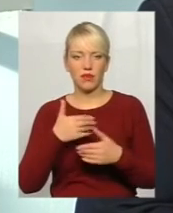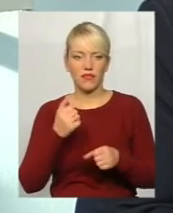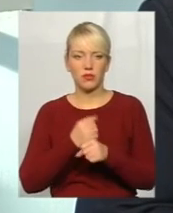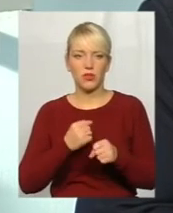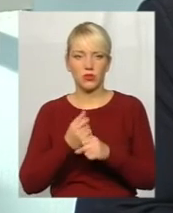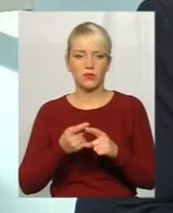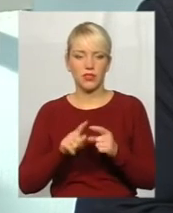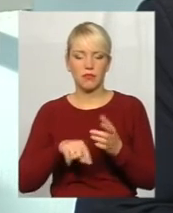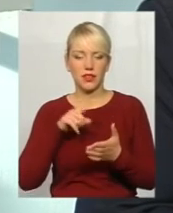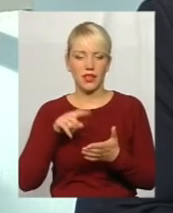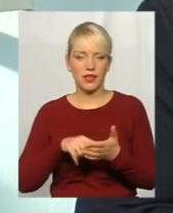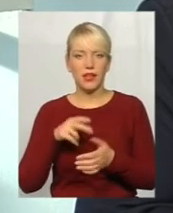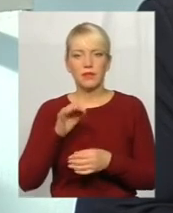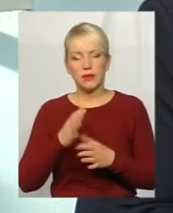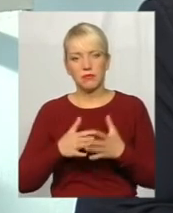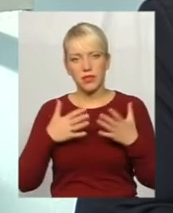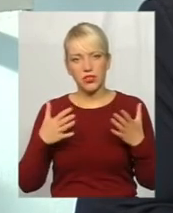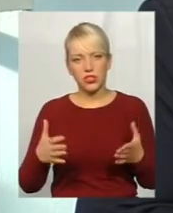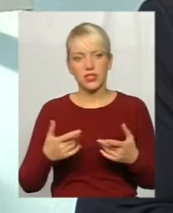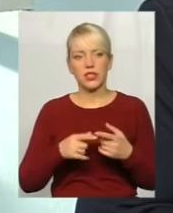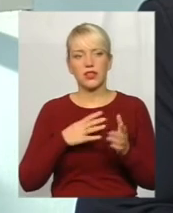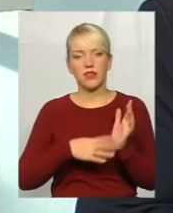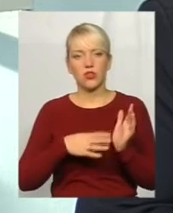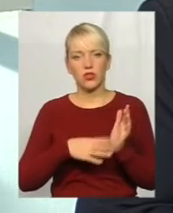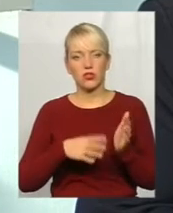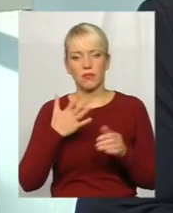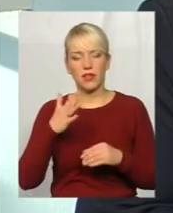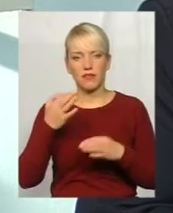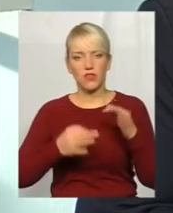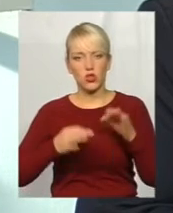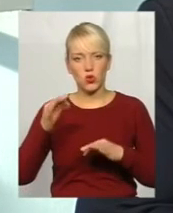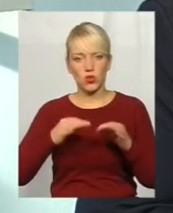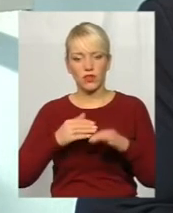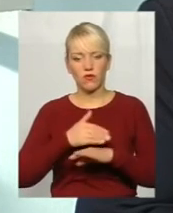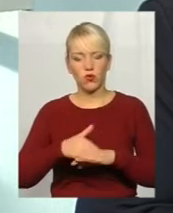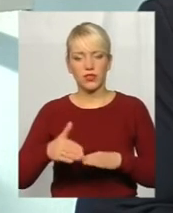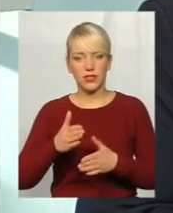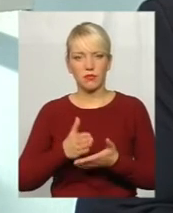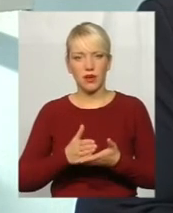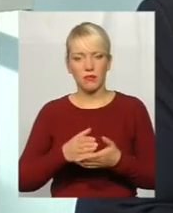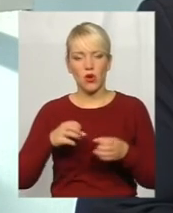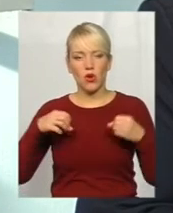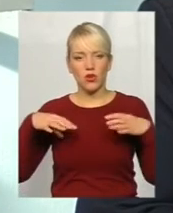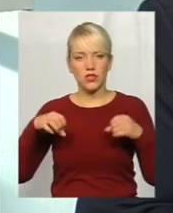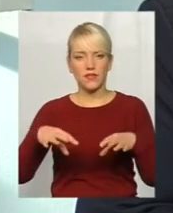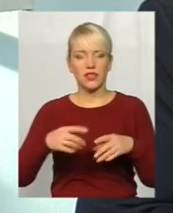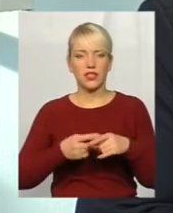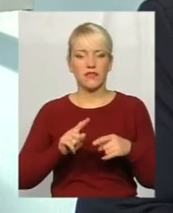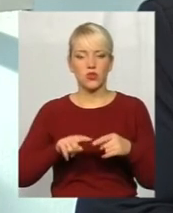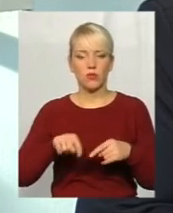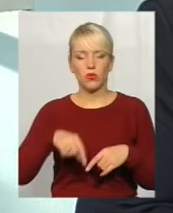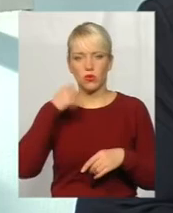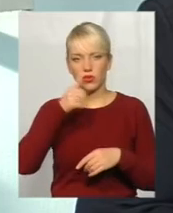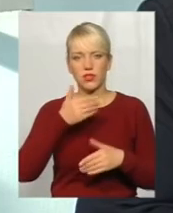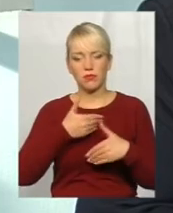питання. Більшість, ми 90 сьогодні, 5% вулиць маємо освітлення. В цьому році ми